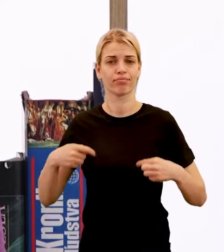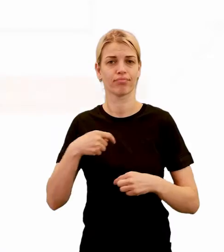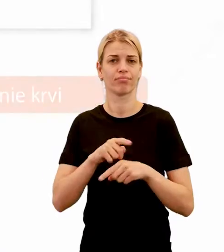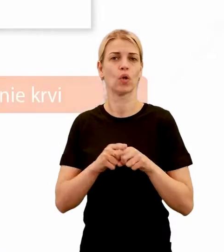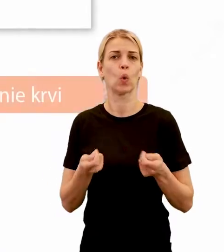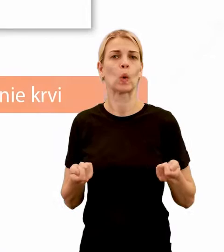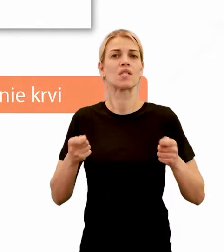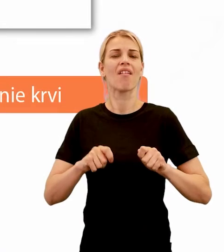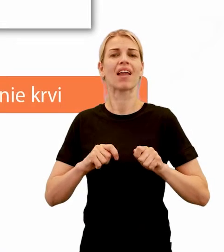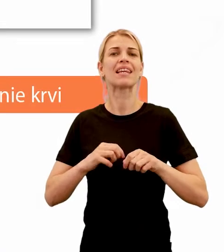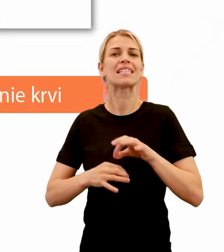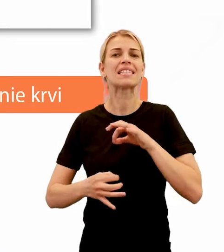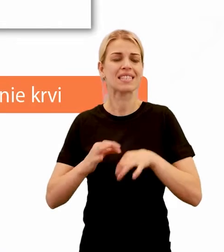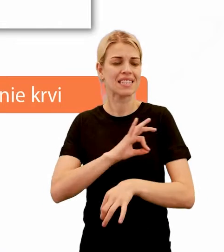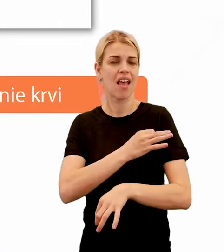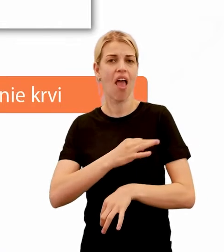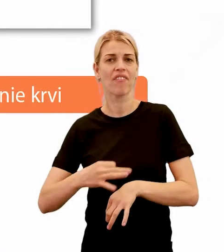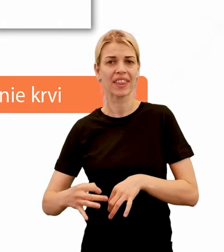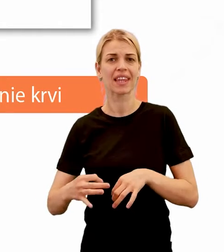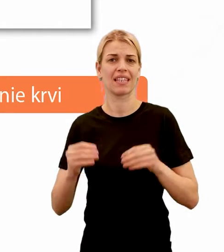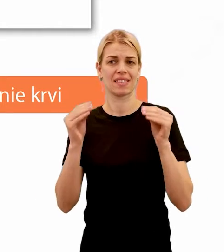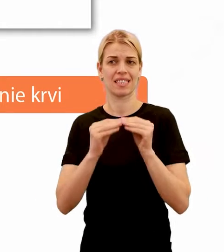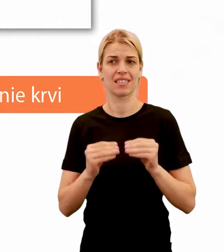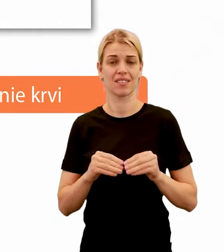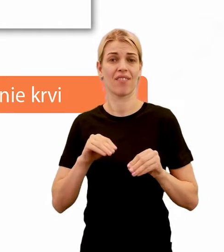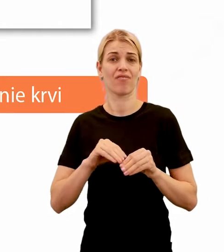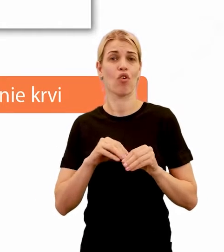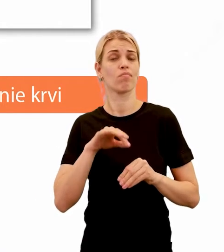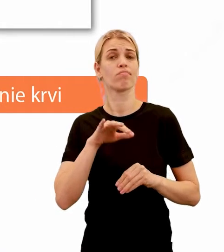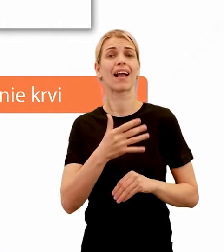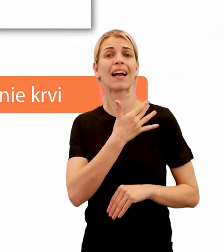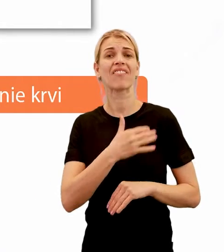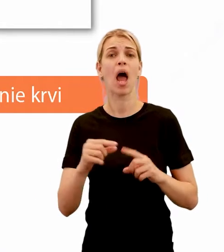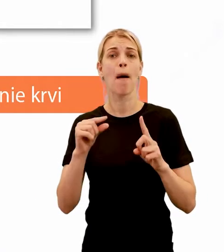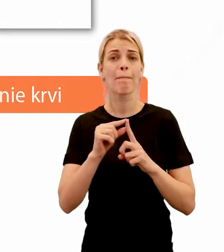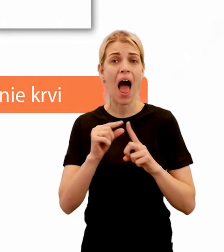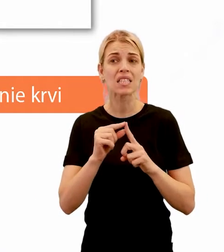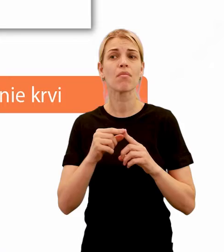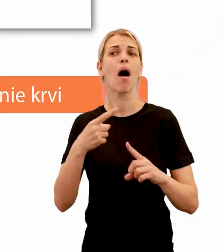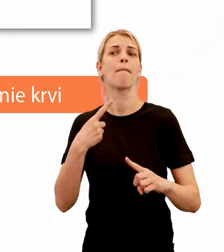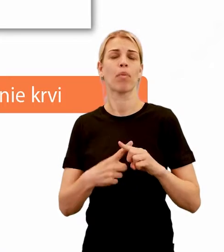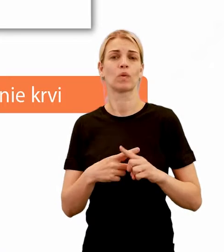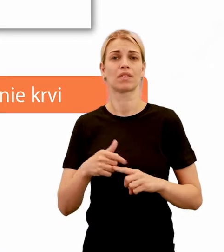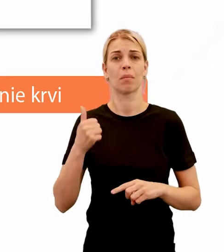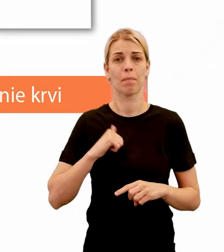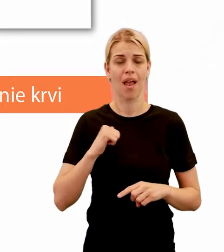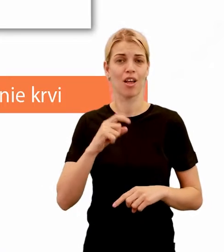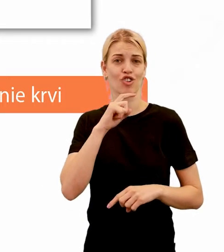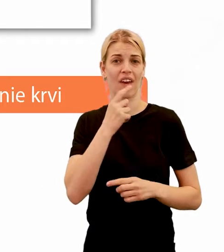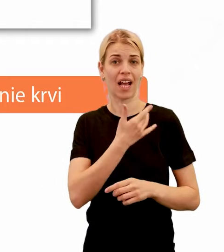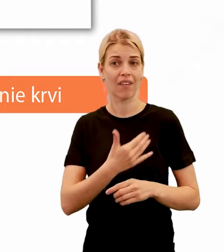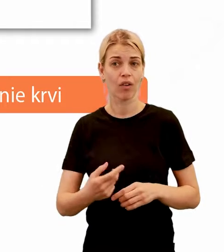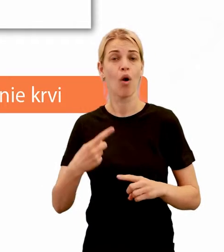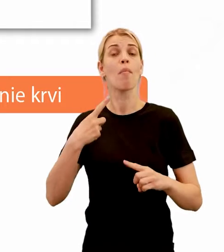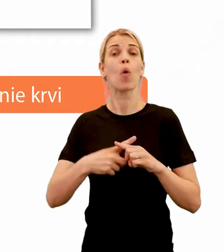systéme. Je tvorená z krvnej plazmy a z krvných častíc, ktorými sú červené krvinky, biele krvinky